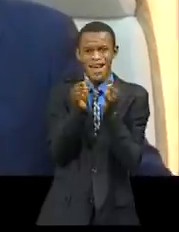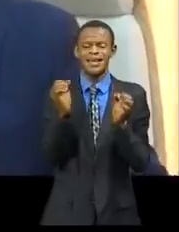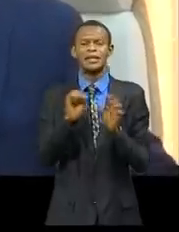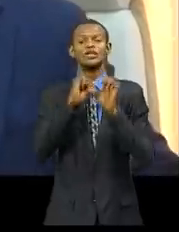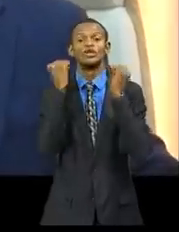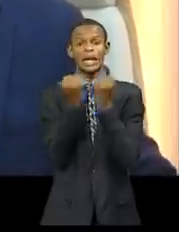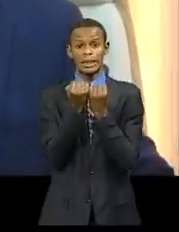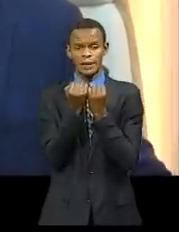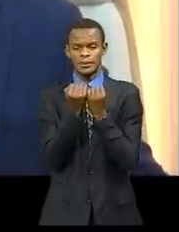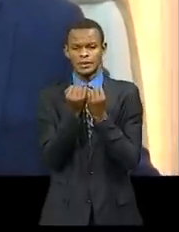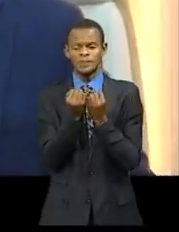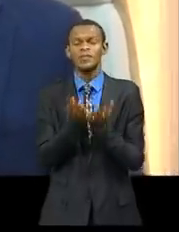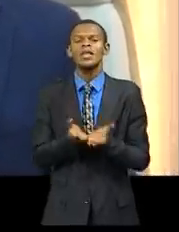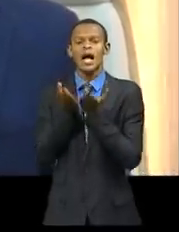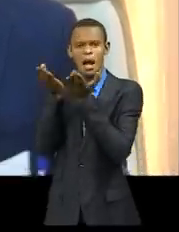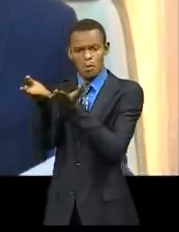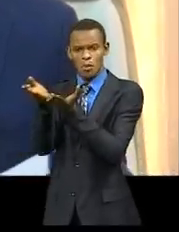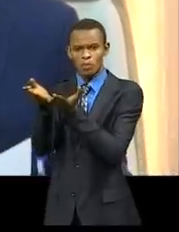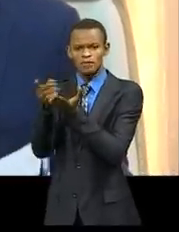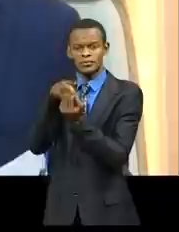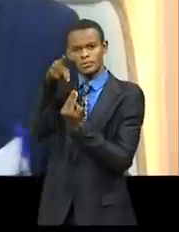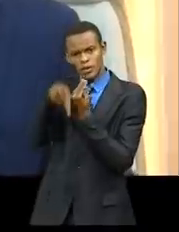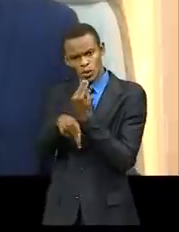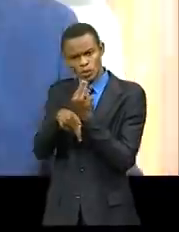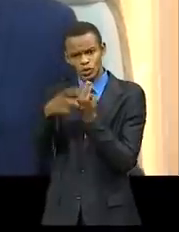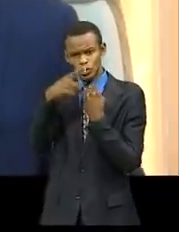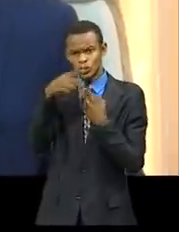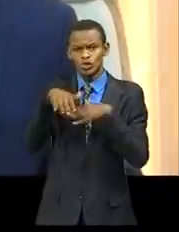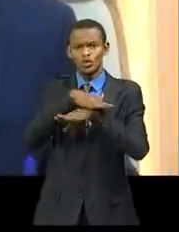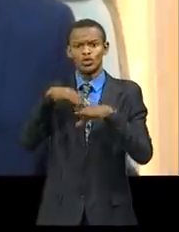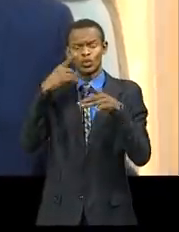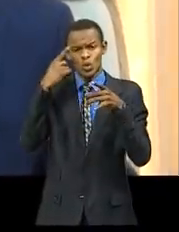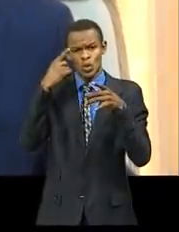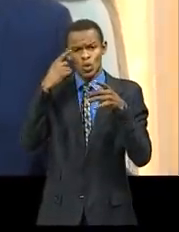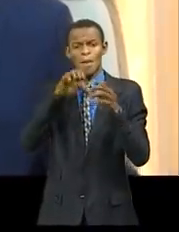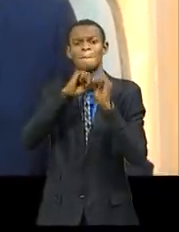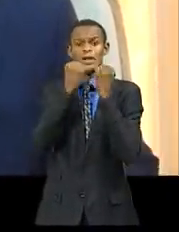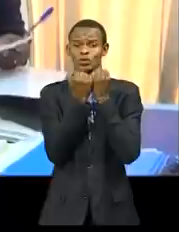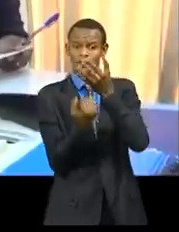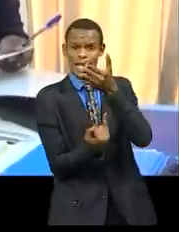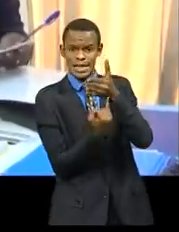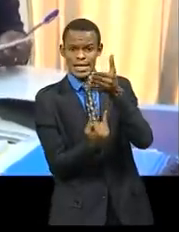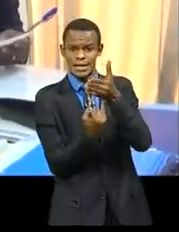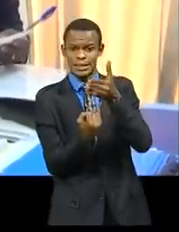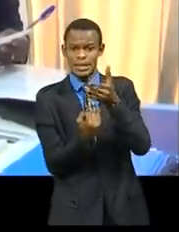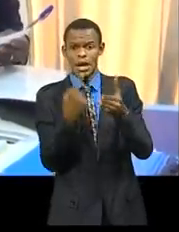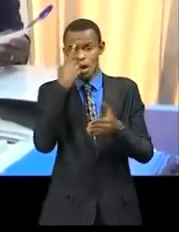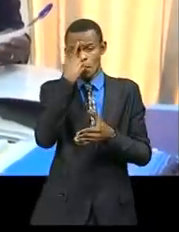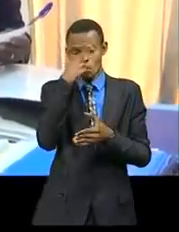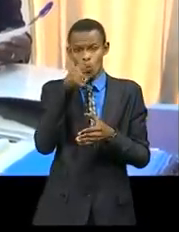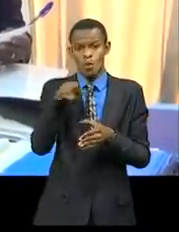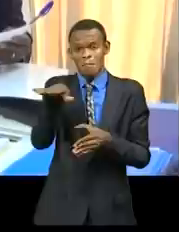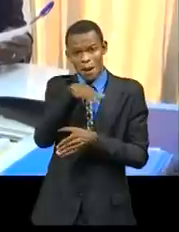protocole sur l'industrie approuvé et signé par le chef d'État et des gouvernements des pays membres de la Communauté